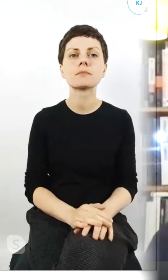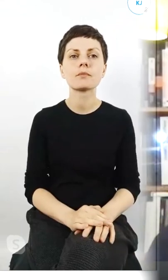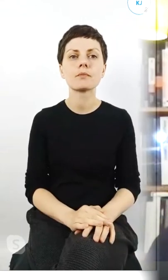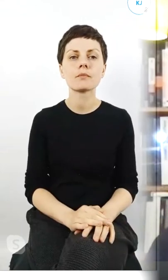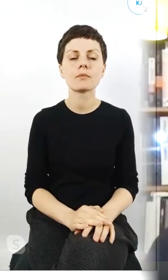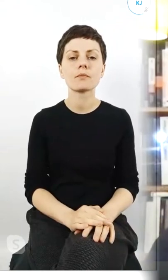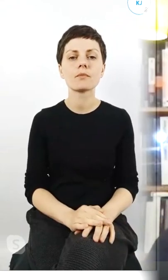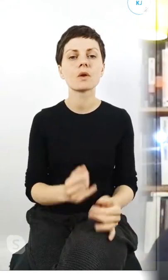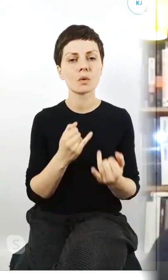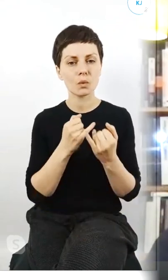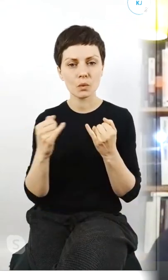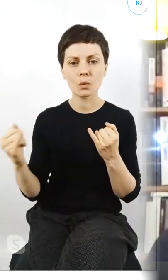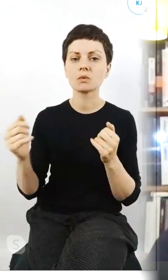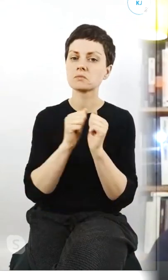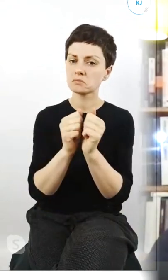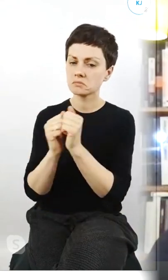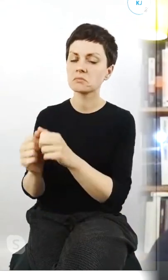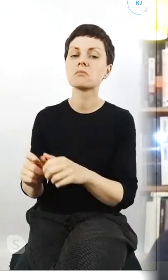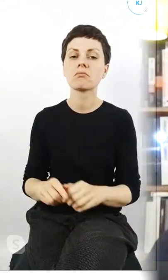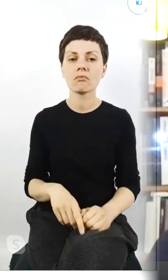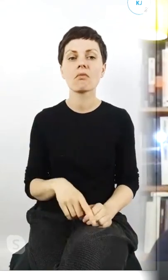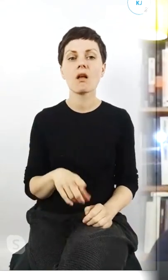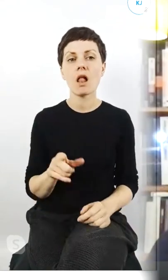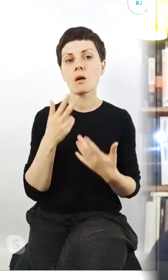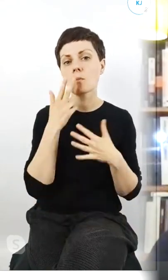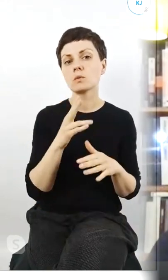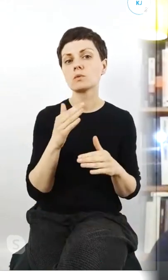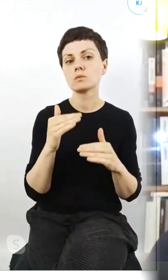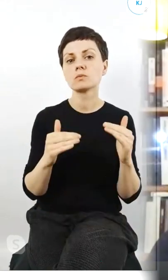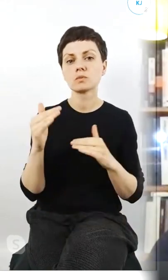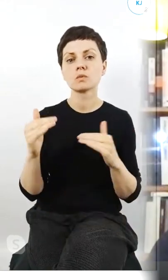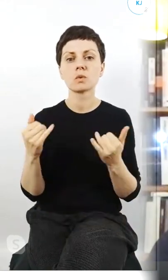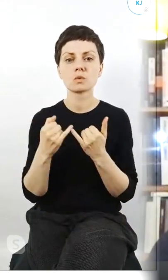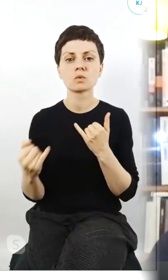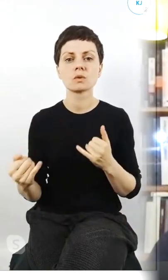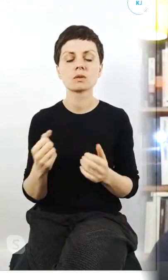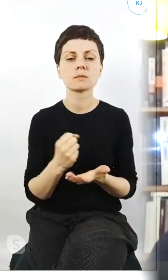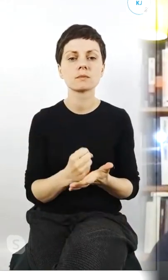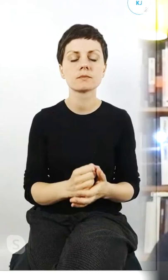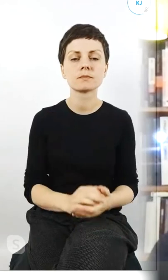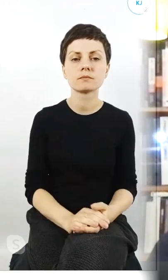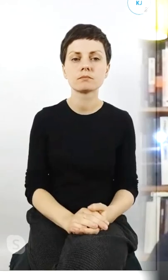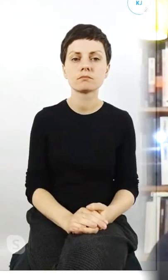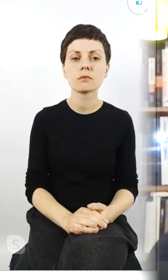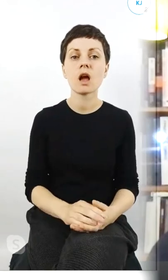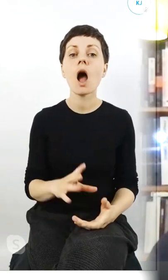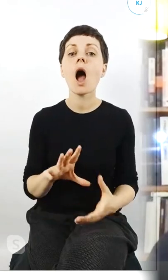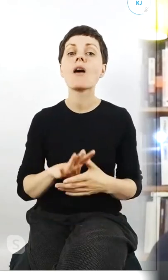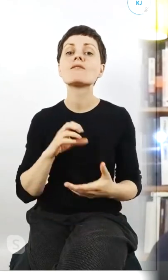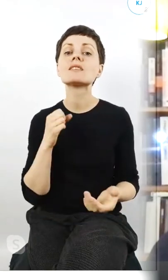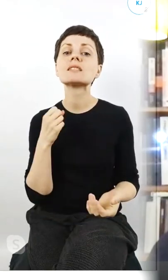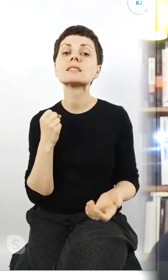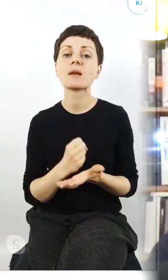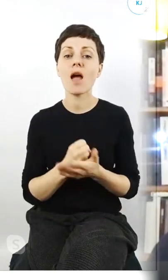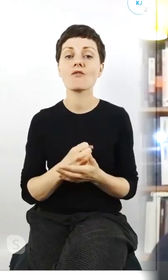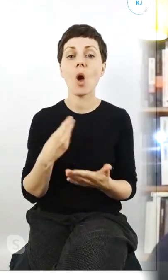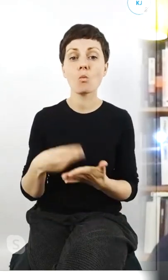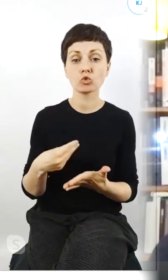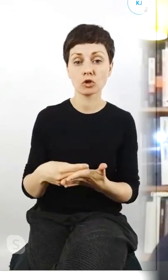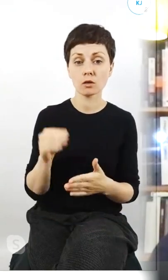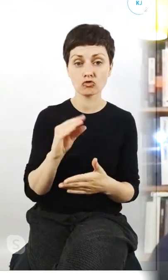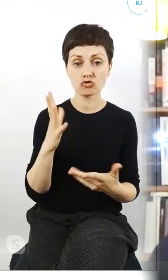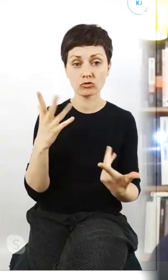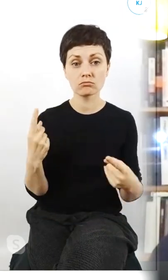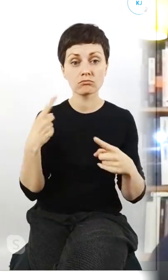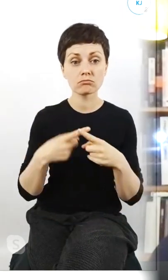ale bardzo dobrze pokazujące różne aspekty jeszcze czy w sprawie budżetu jeszcze coś też bo tak